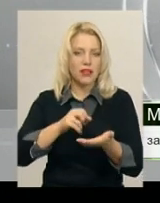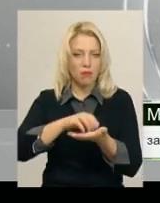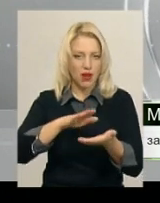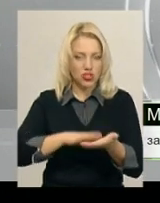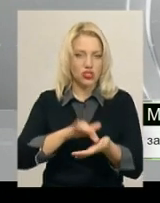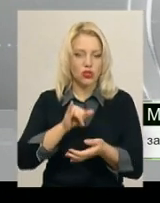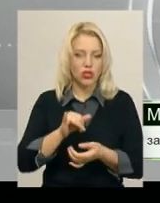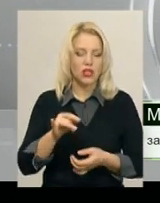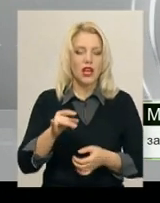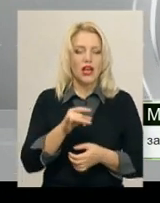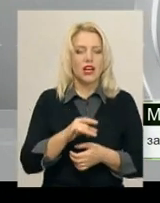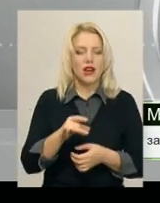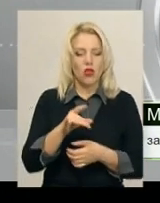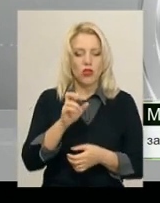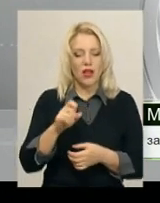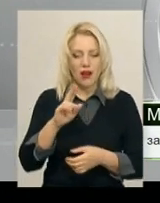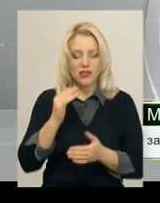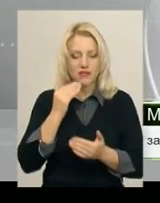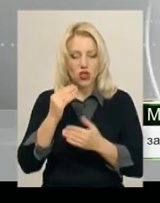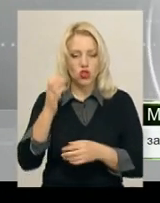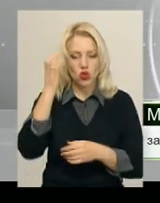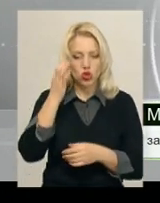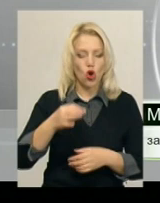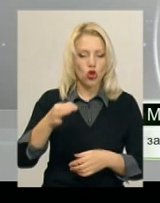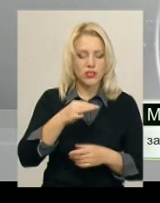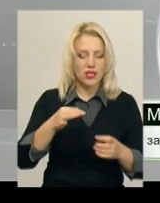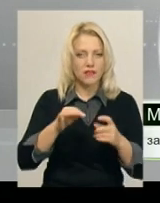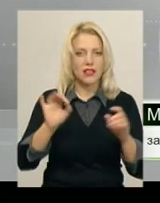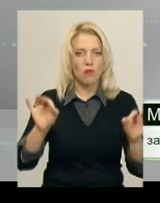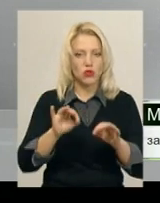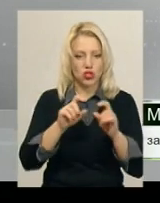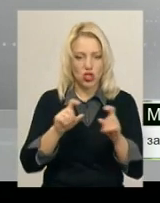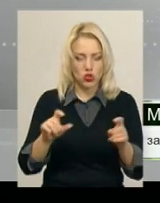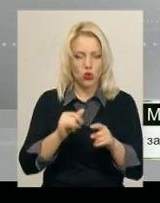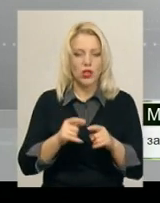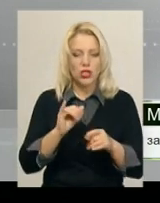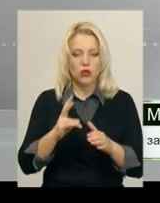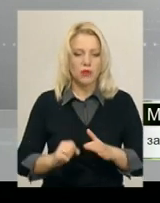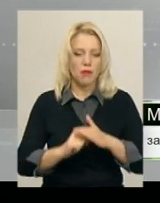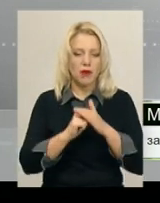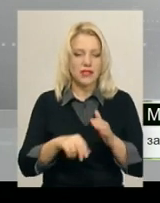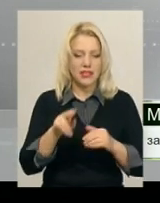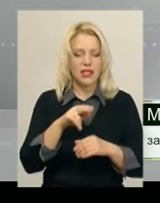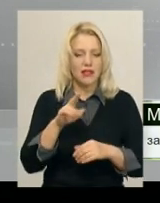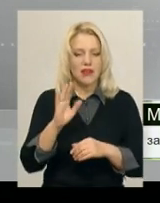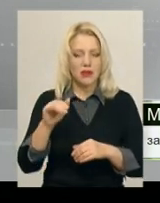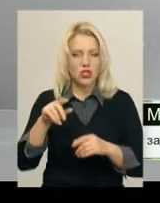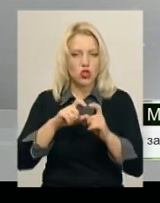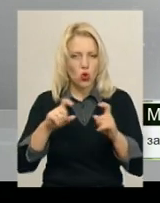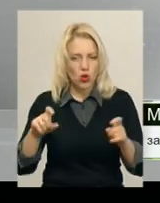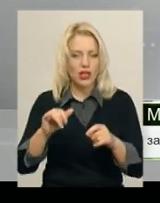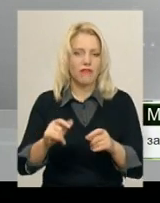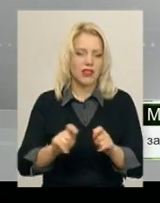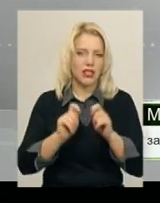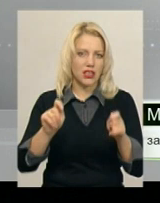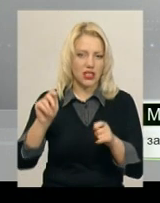Чорноострівської музичної школи і до міської хмельницької музичної школи, щоб вони на базі Давидковецької школи відкрили філію і